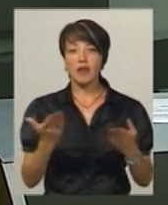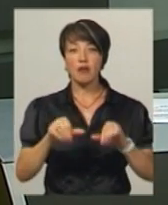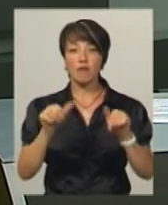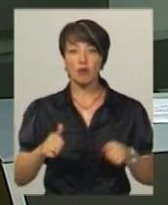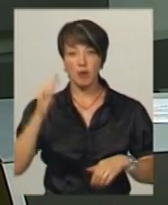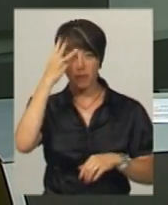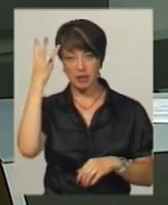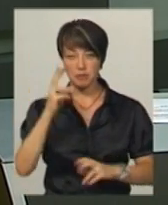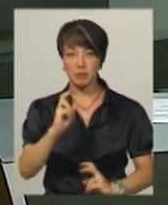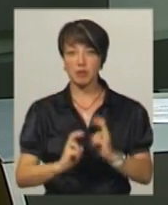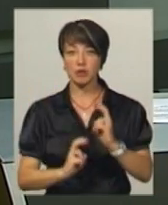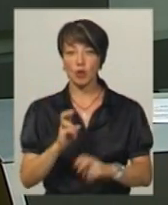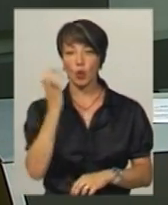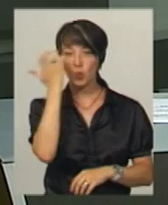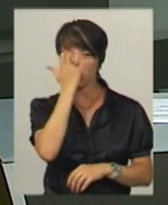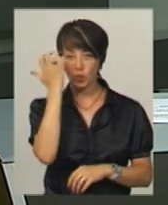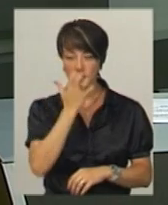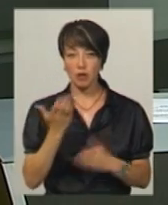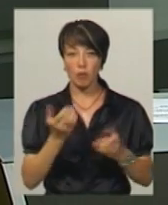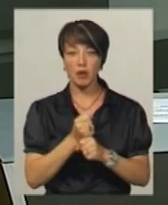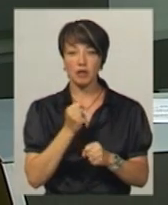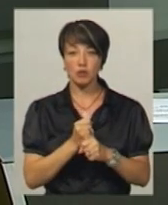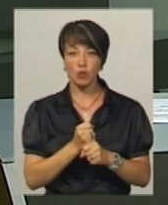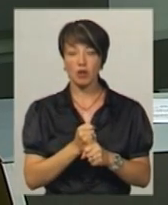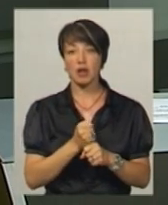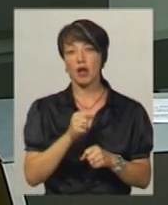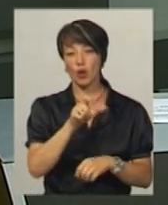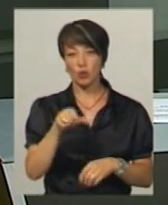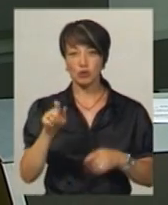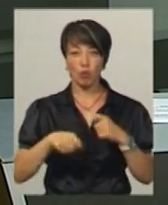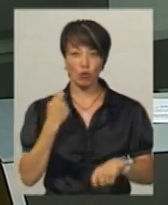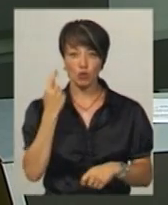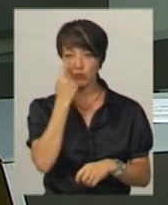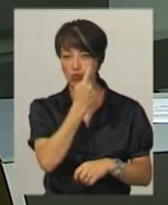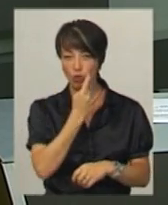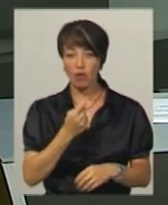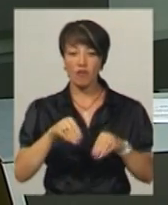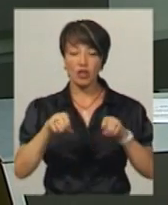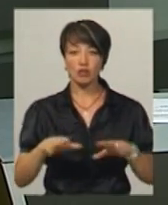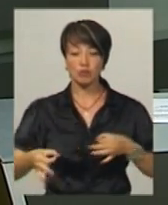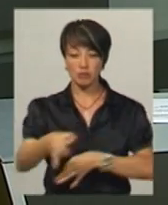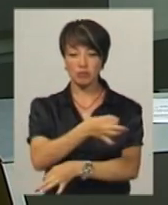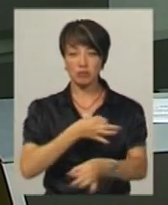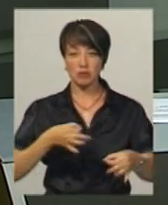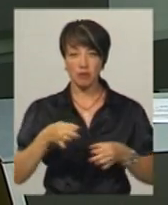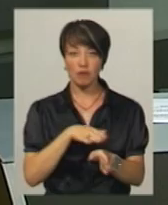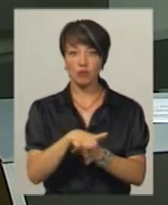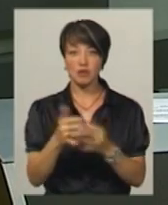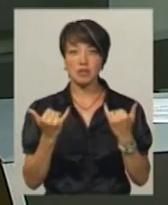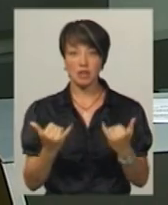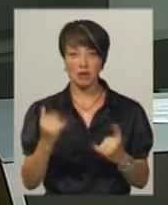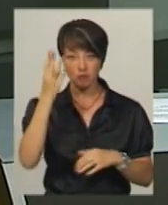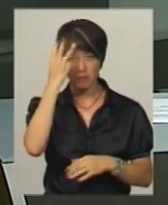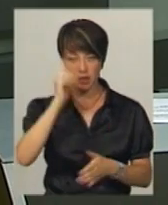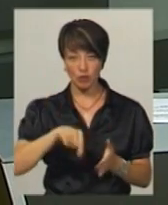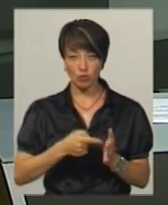формі хмельницьке підприємство УТОС, на якому працюють незрячі і слабозорі хмельничани, вирішують на круглому столі, що відбувається зараз